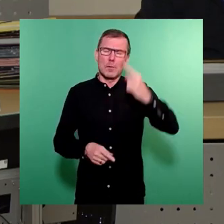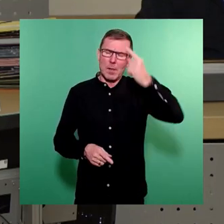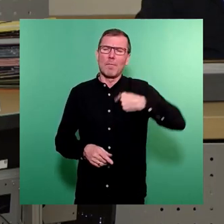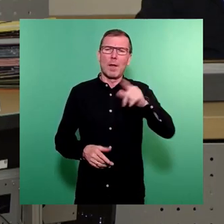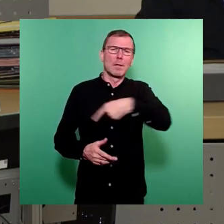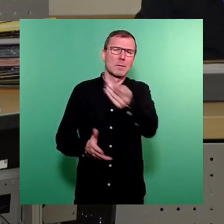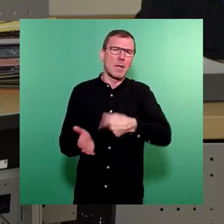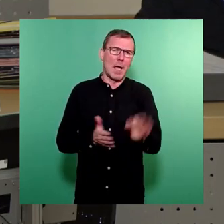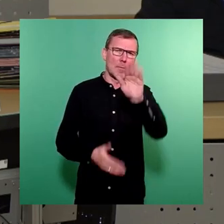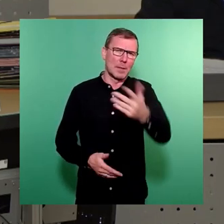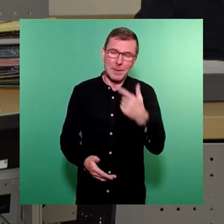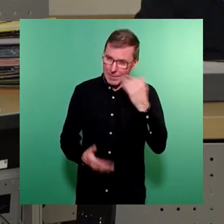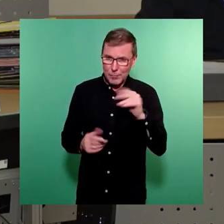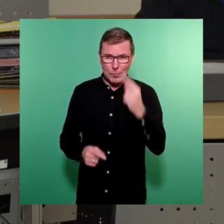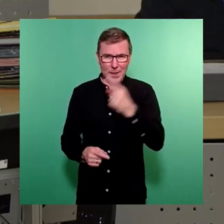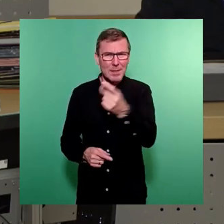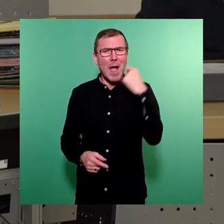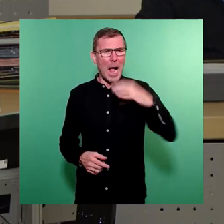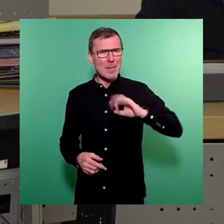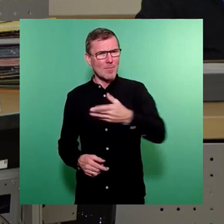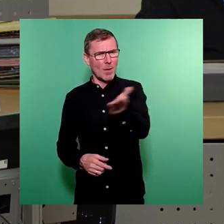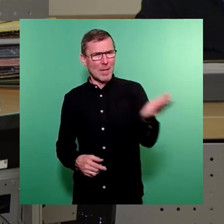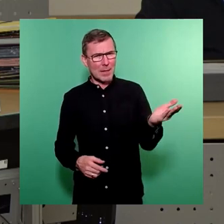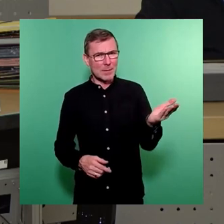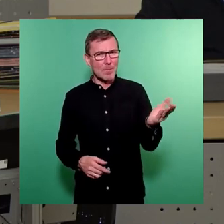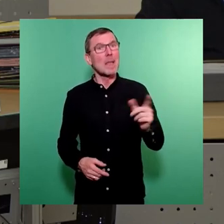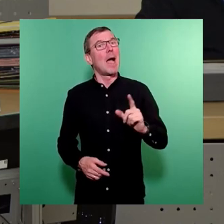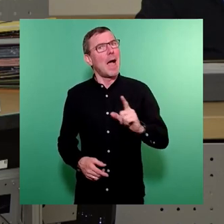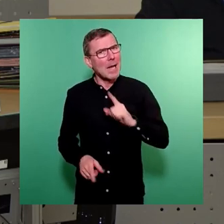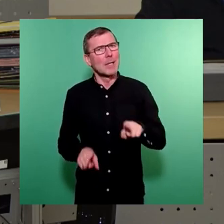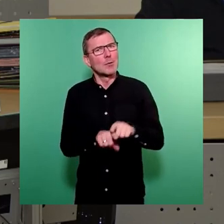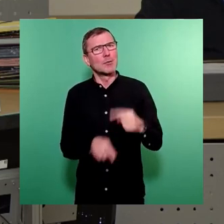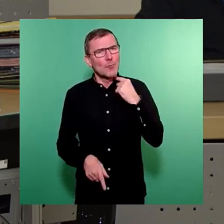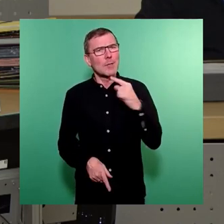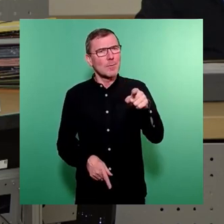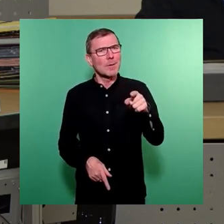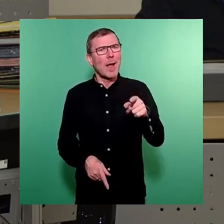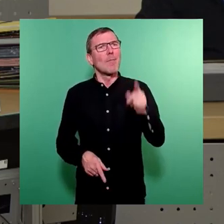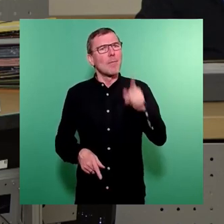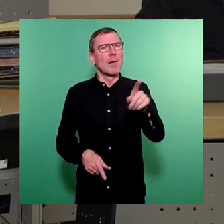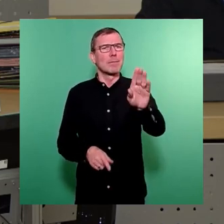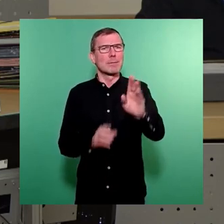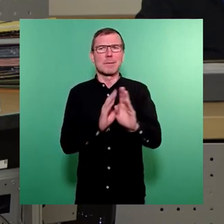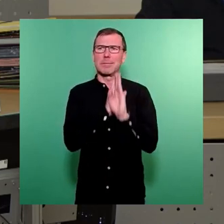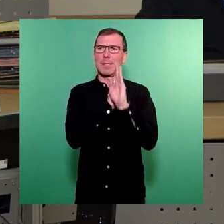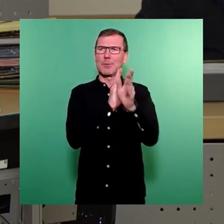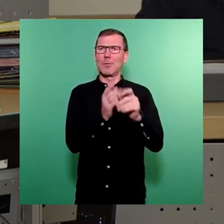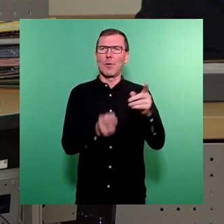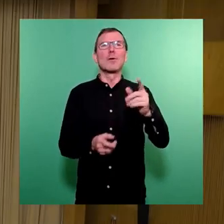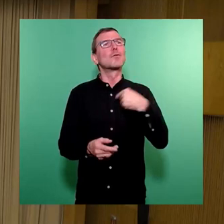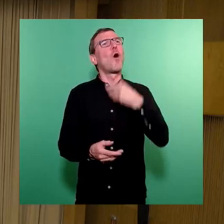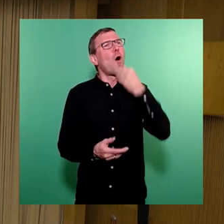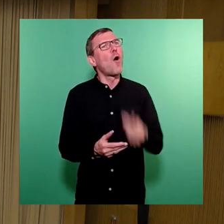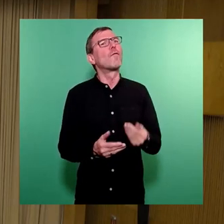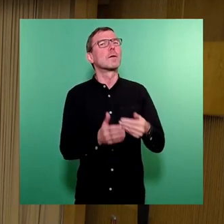wenn Sie, liebe Stadträte der Altparteien, grundsätzlich zustimmen, bleiben Sie Ihrer Doktrin treu und lehnen Sie höflich ab. Vielen